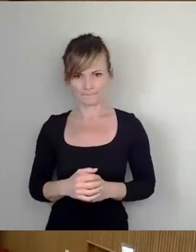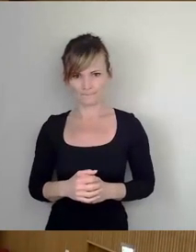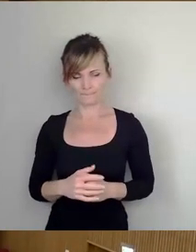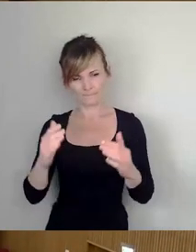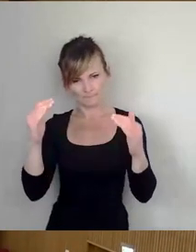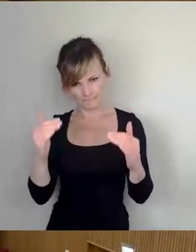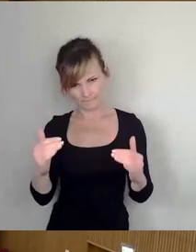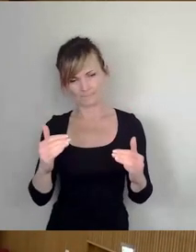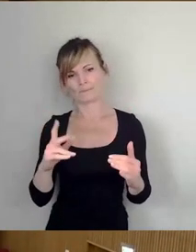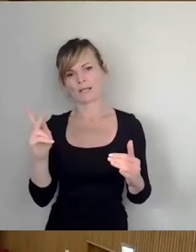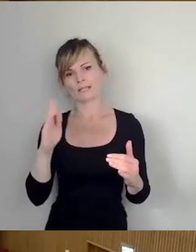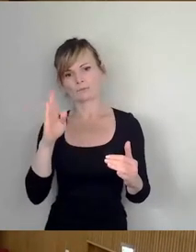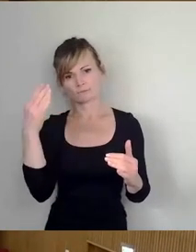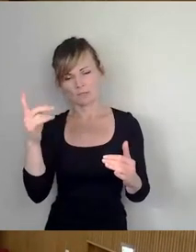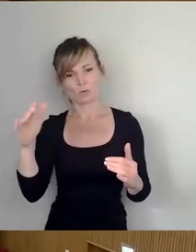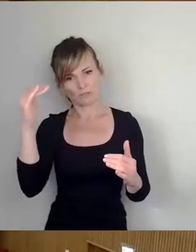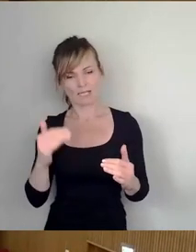zur Abstimmung kommen. Bitteschön.